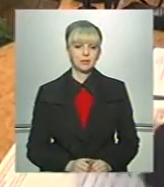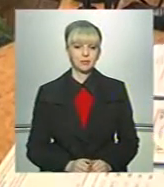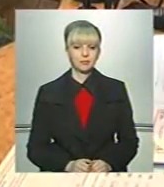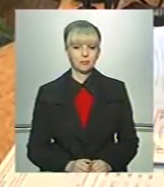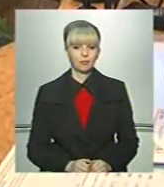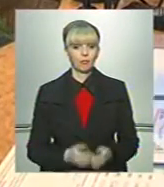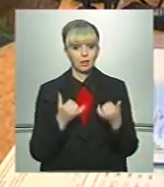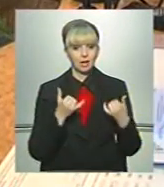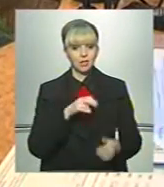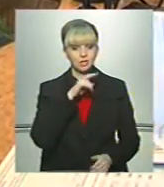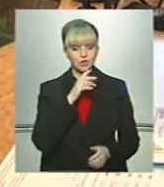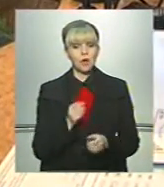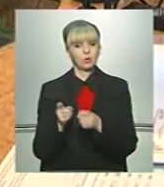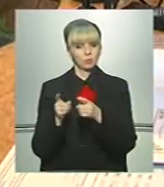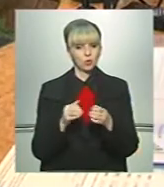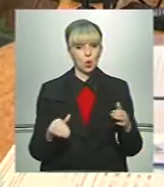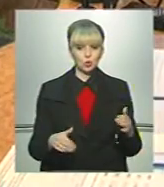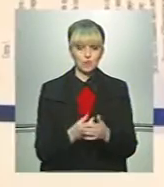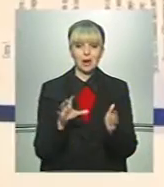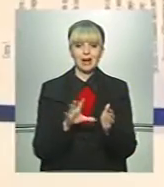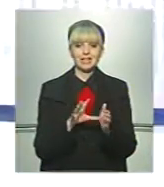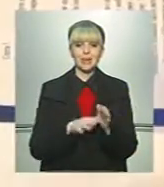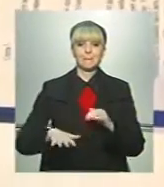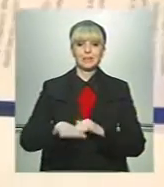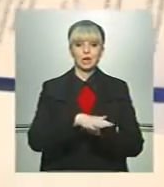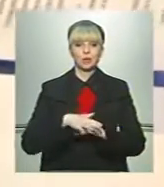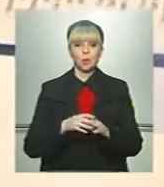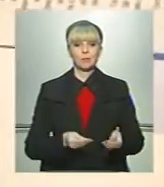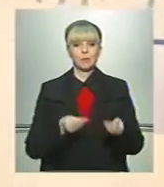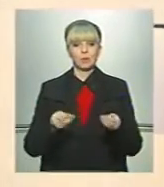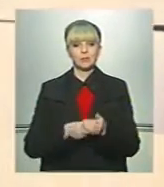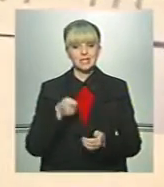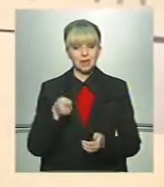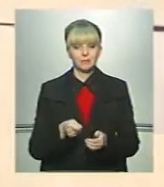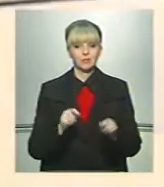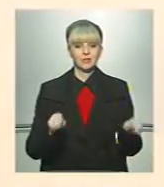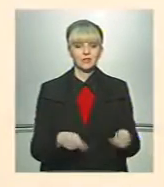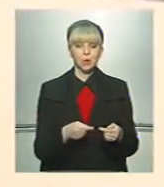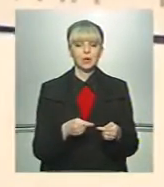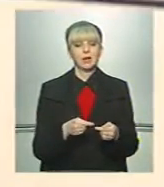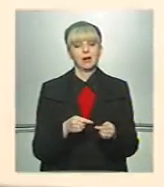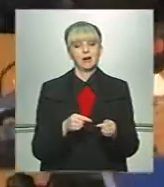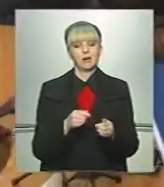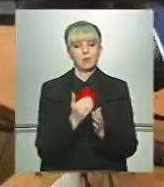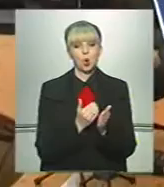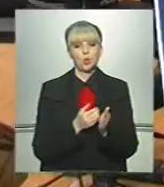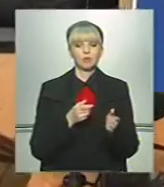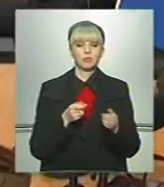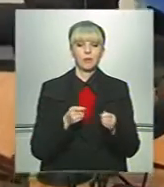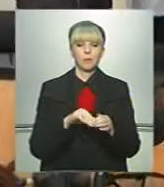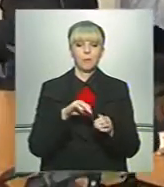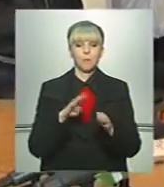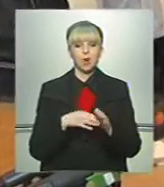Відтепер чернівці долучилися до нової електронної платформи подання петицій, створена в рамках програми «Електронне урядування задля